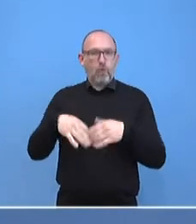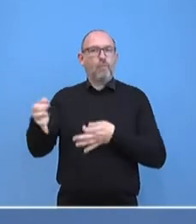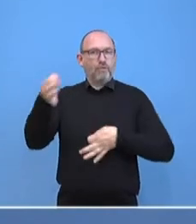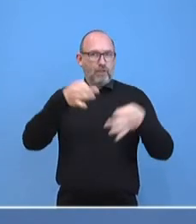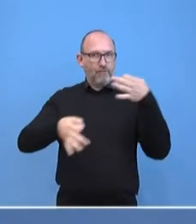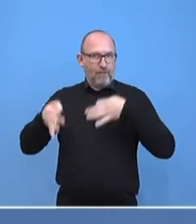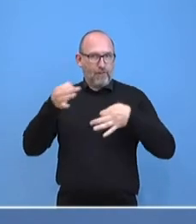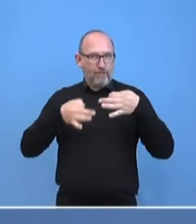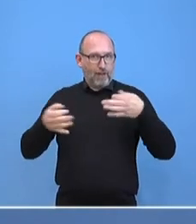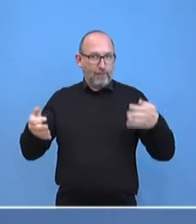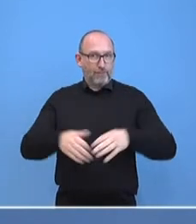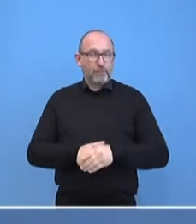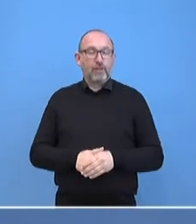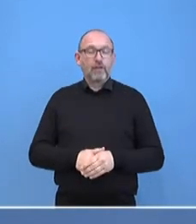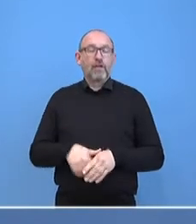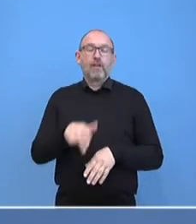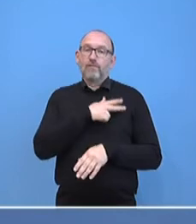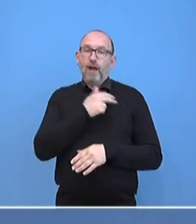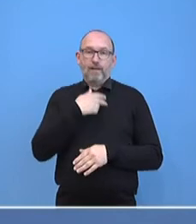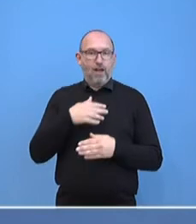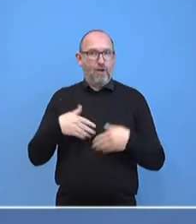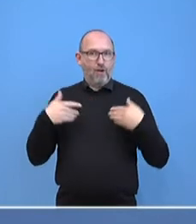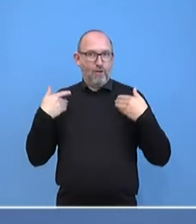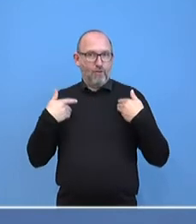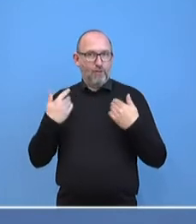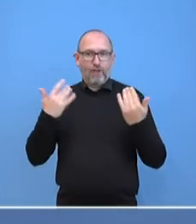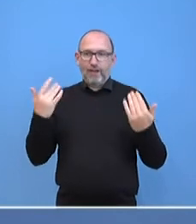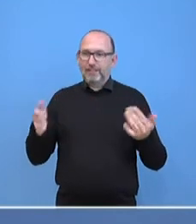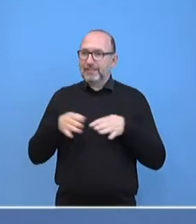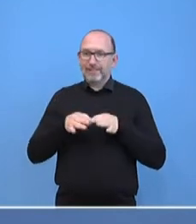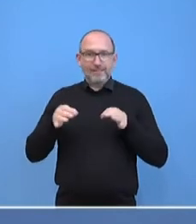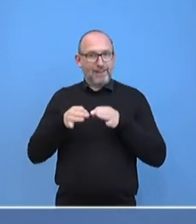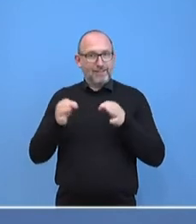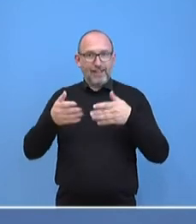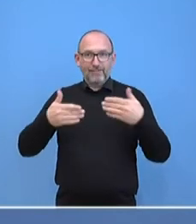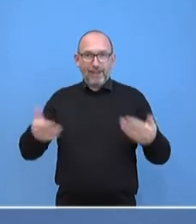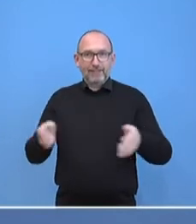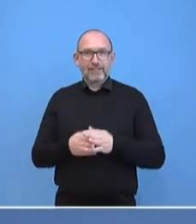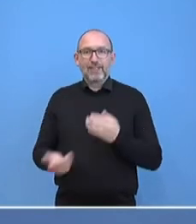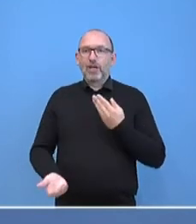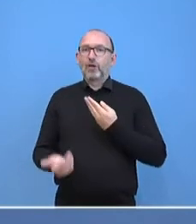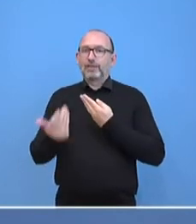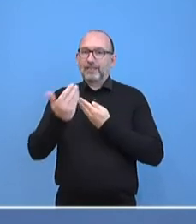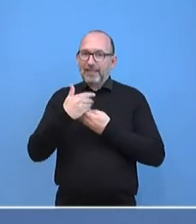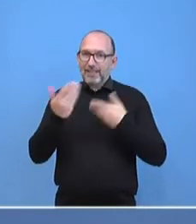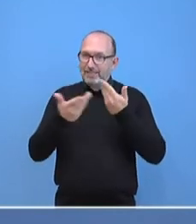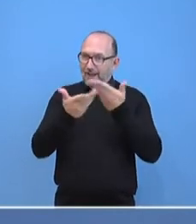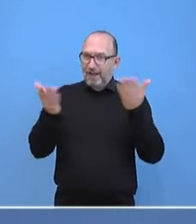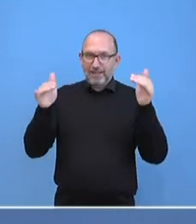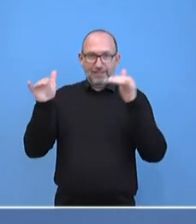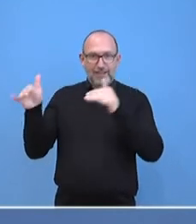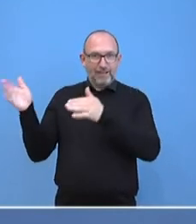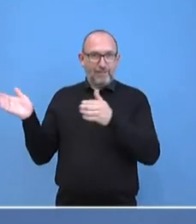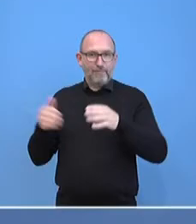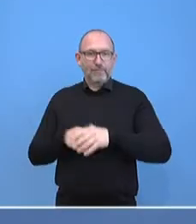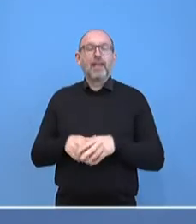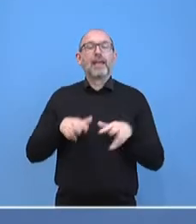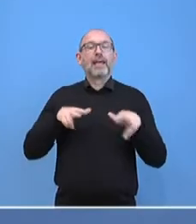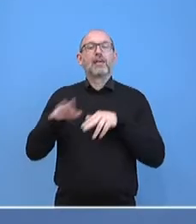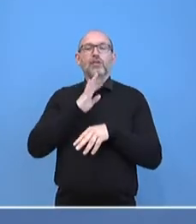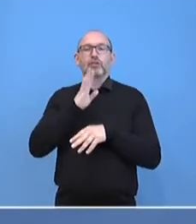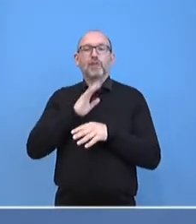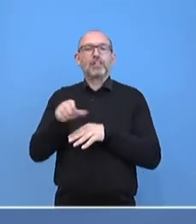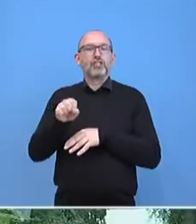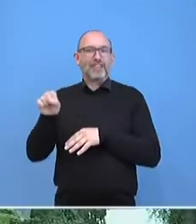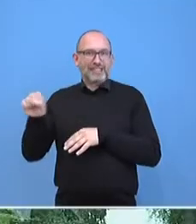Wir freuen uns natürlich, dass auch in diesen Tagen unsere Gäste unsere Gäste sind. Heute ist das Regierungssprecher Steffen